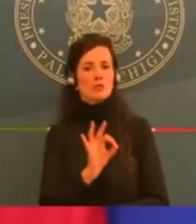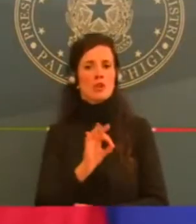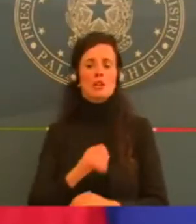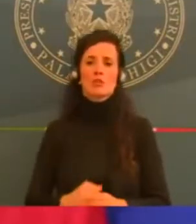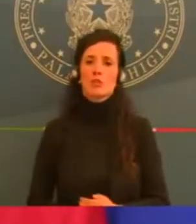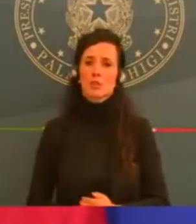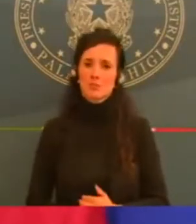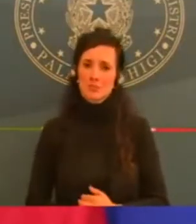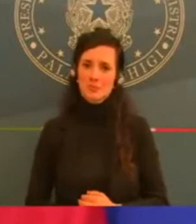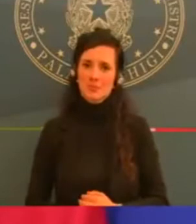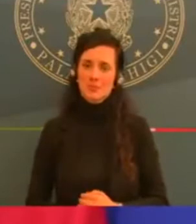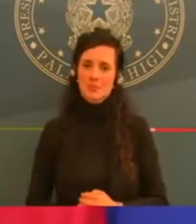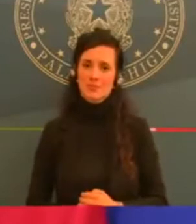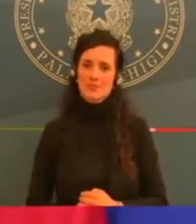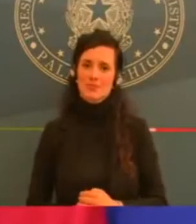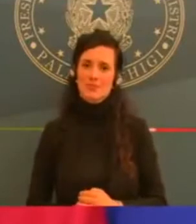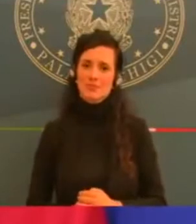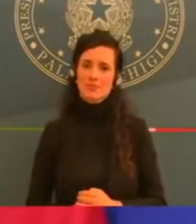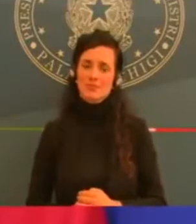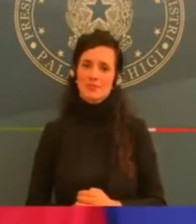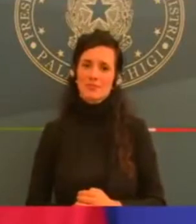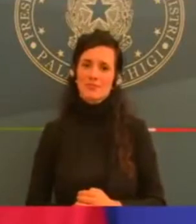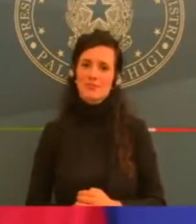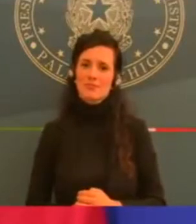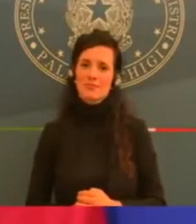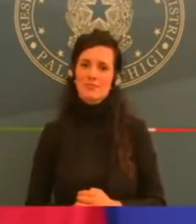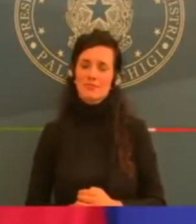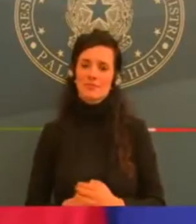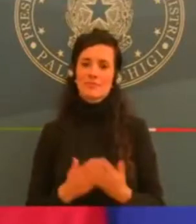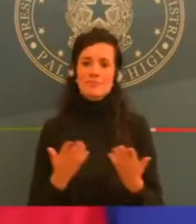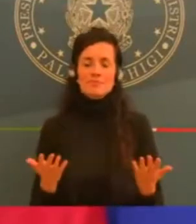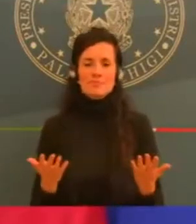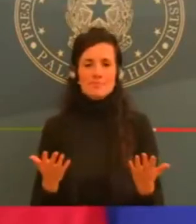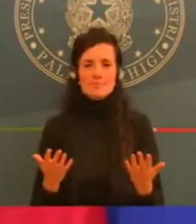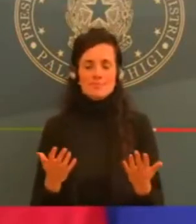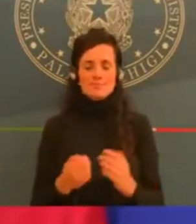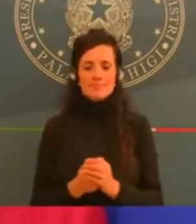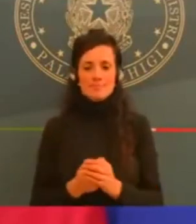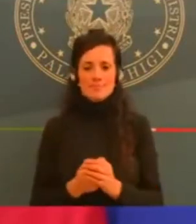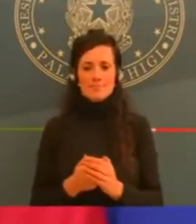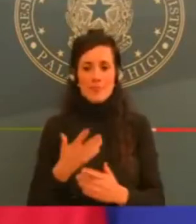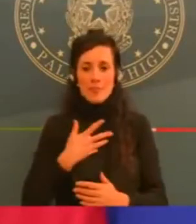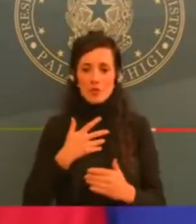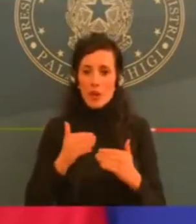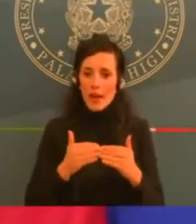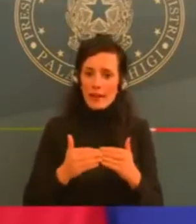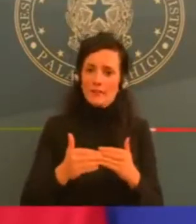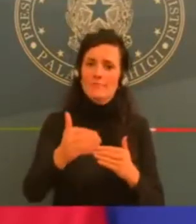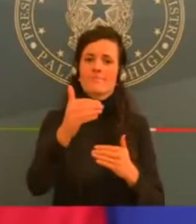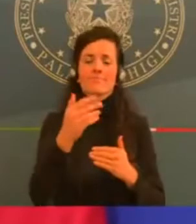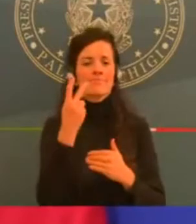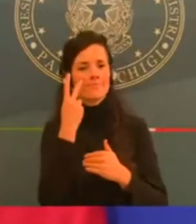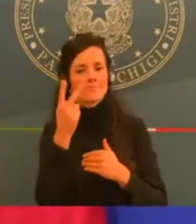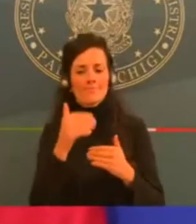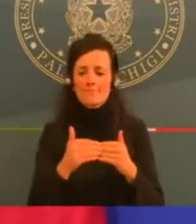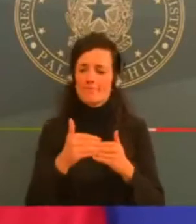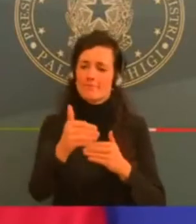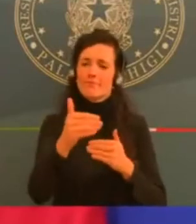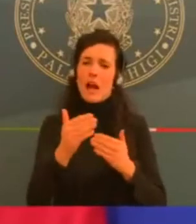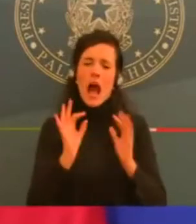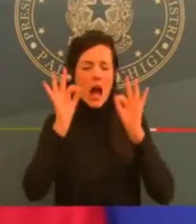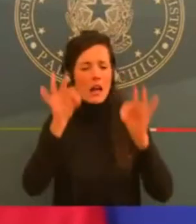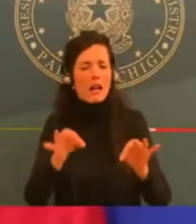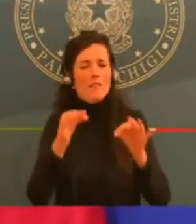incubo. Ci avviamo pur con misure restrittive al vaccine day. Il giorno 27